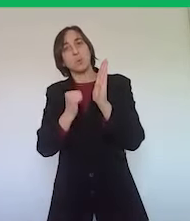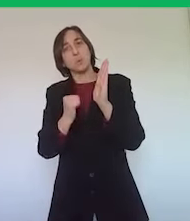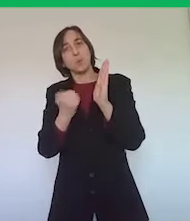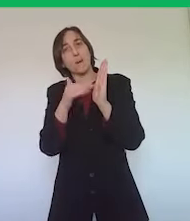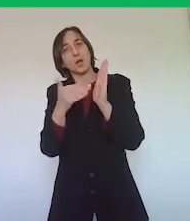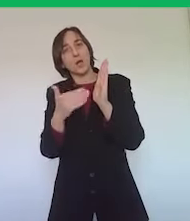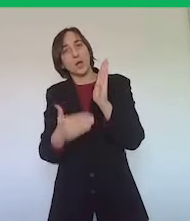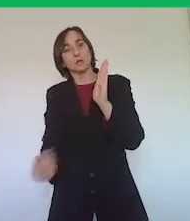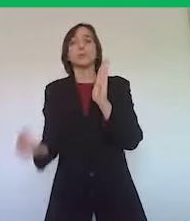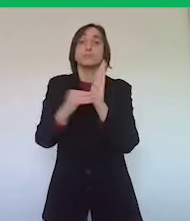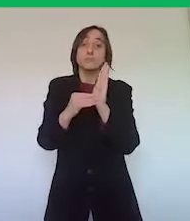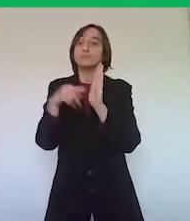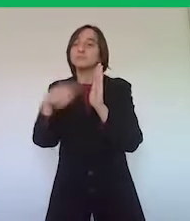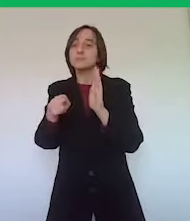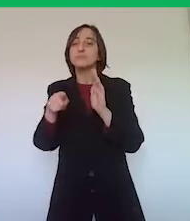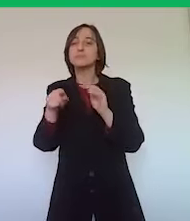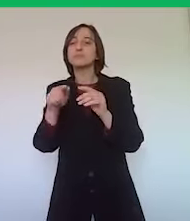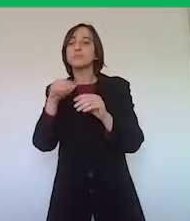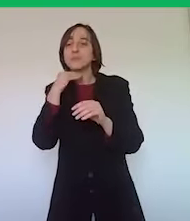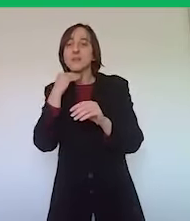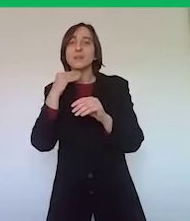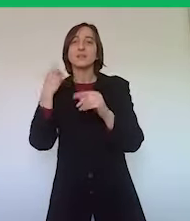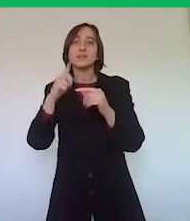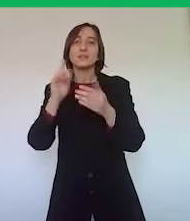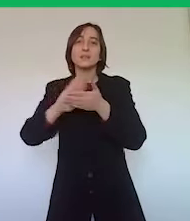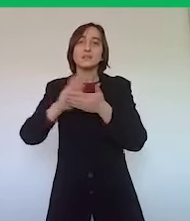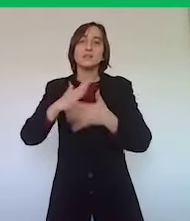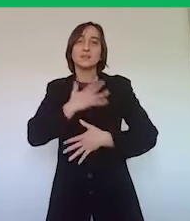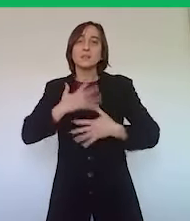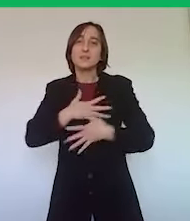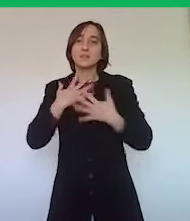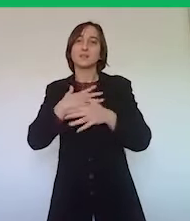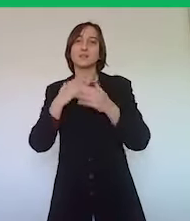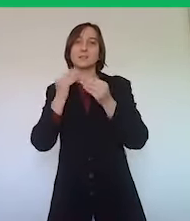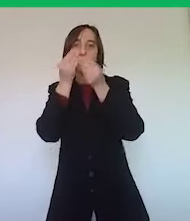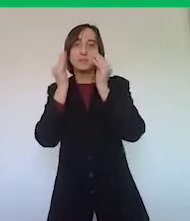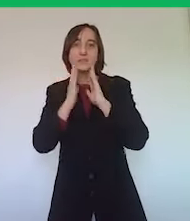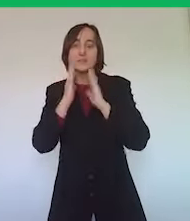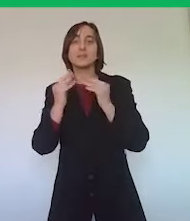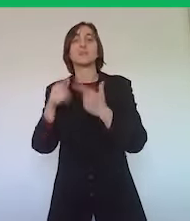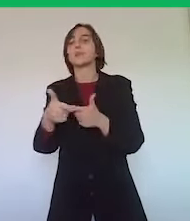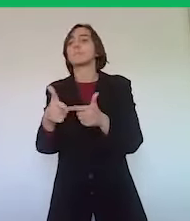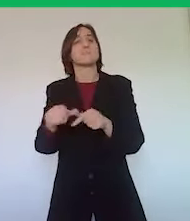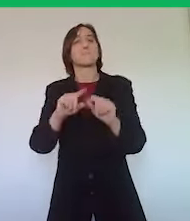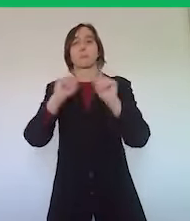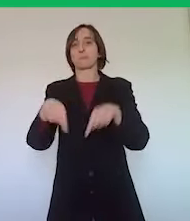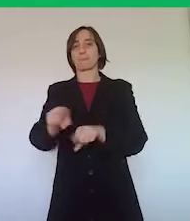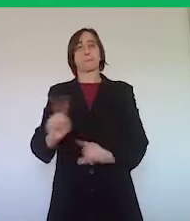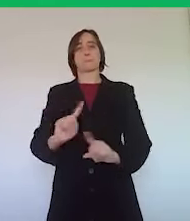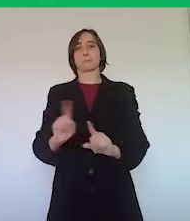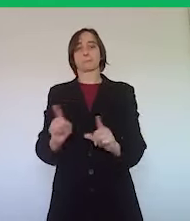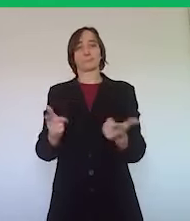possono mantenere aperta la propria attività, anche la toilettatura che in questo momento è vietata dal decreto